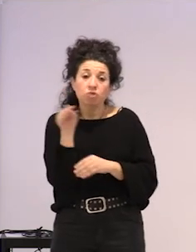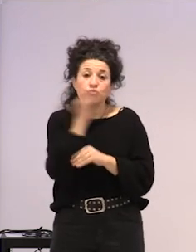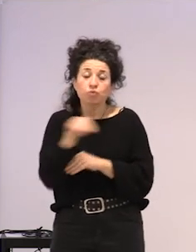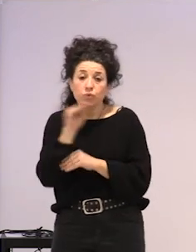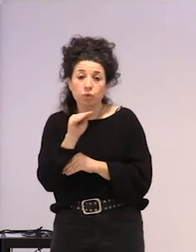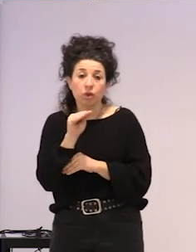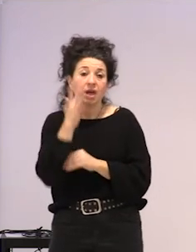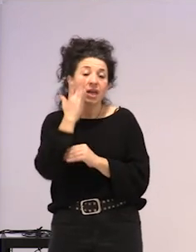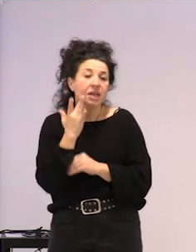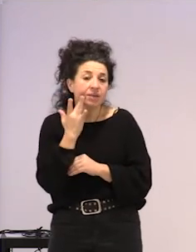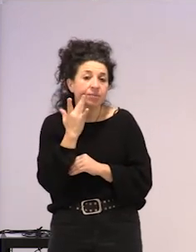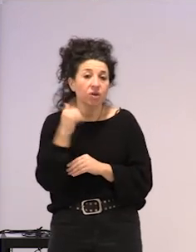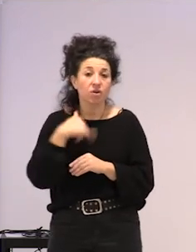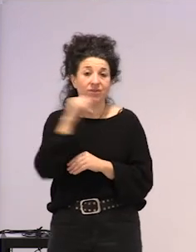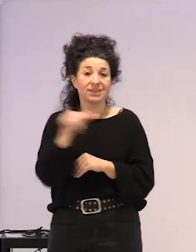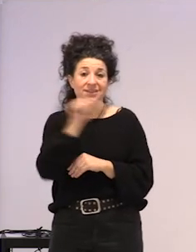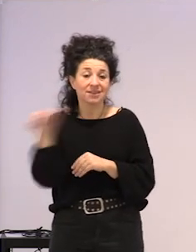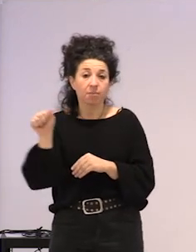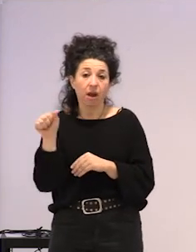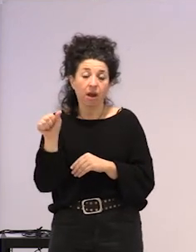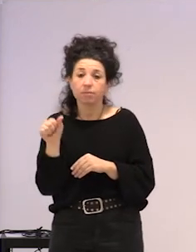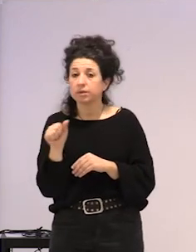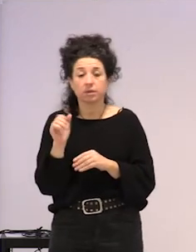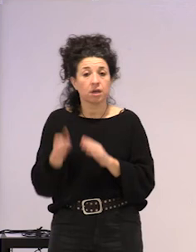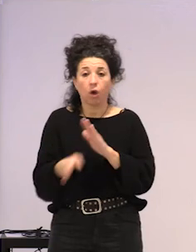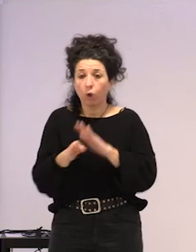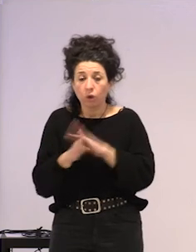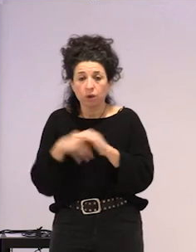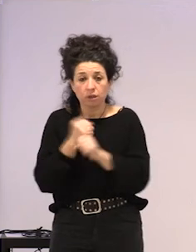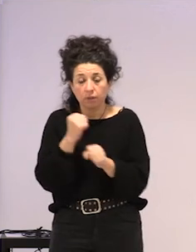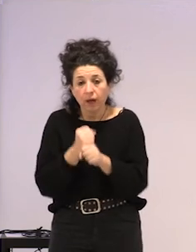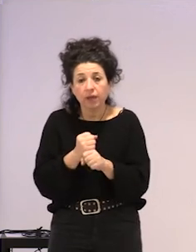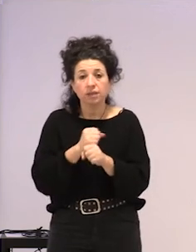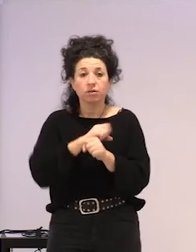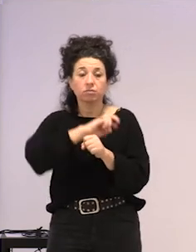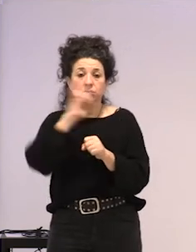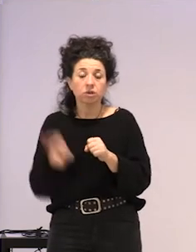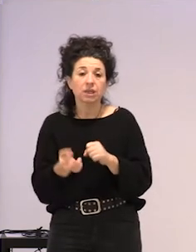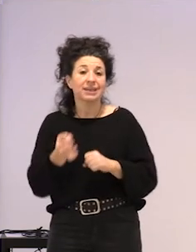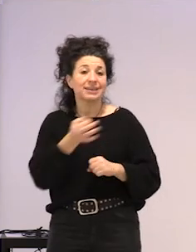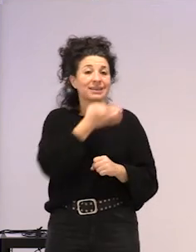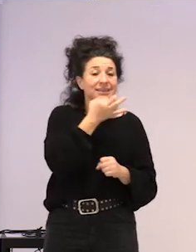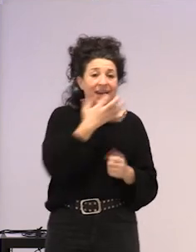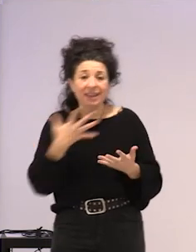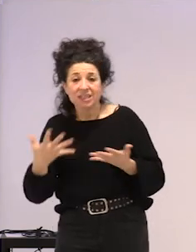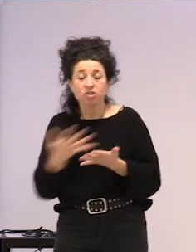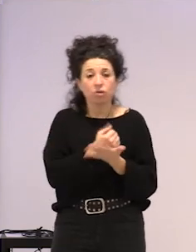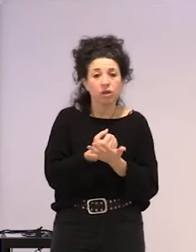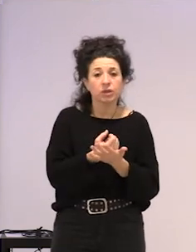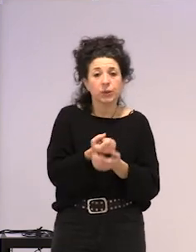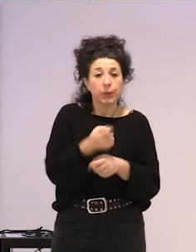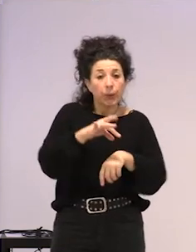beraiekin egoteko, antolatzen jarraitzeko, eta ratxaldeak ditut, esaten zuen, ratxaldero noa, medikazioa prestatzeko,